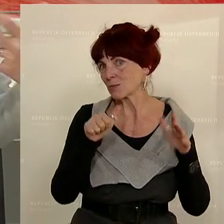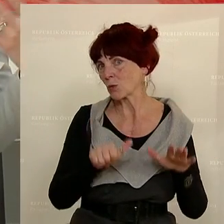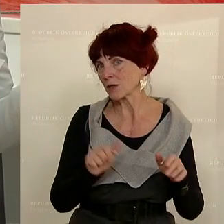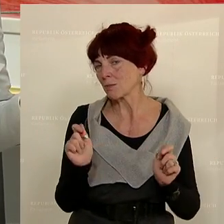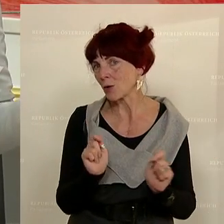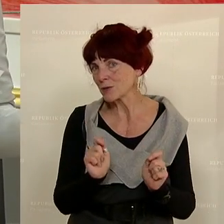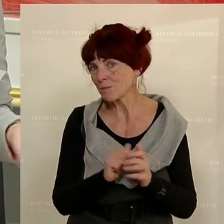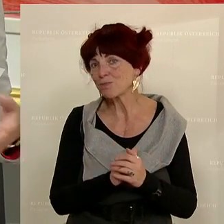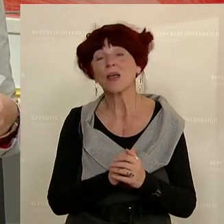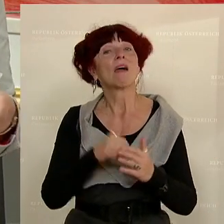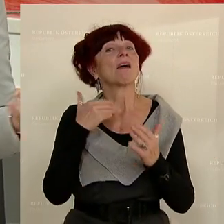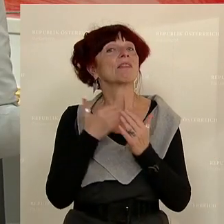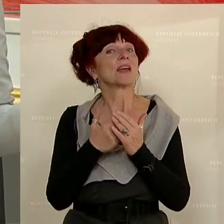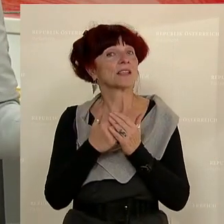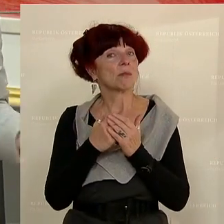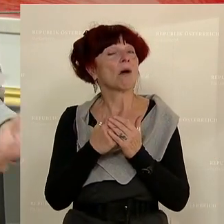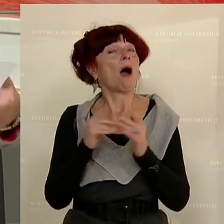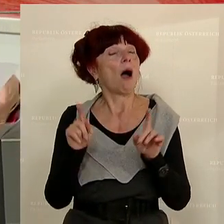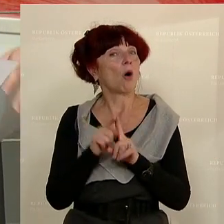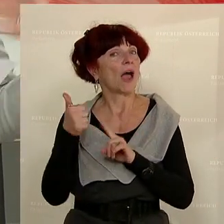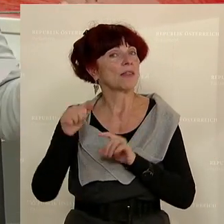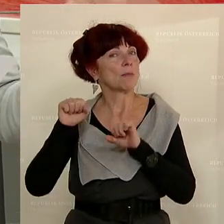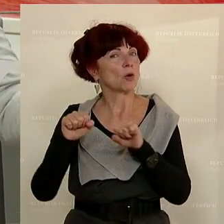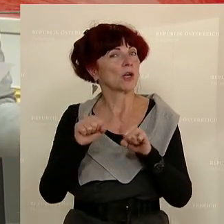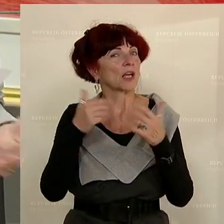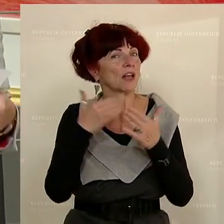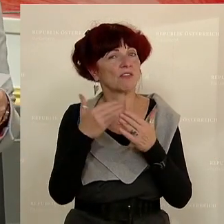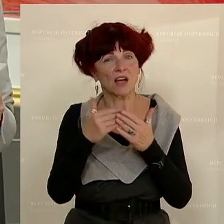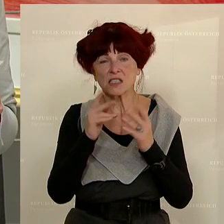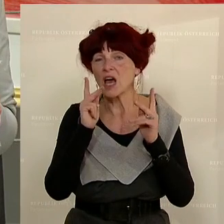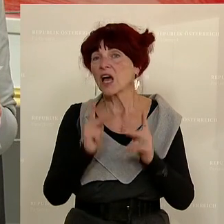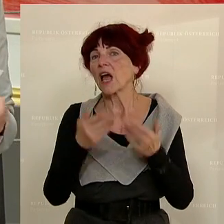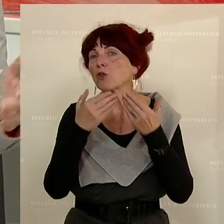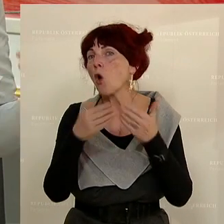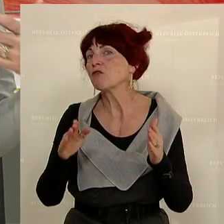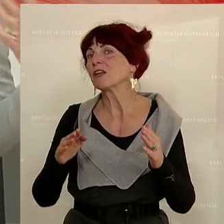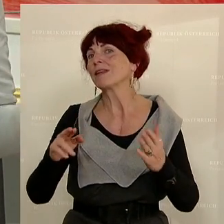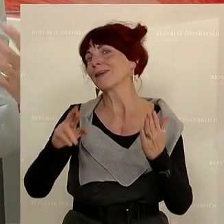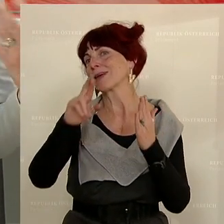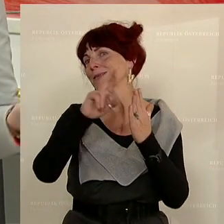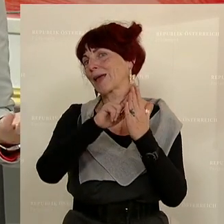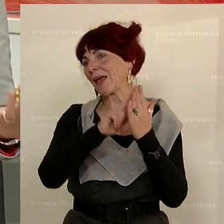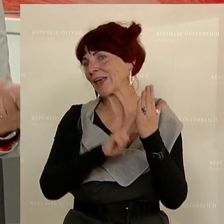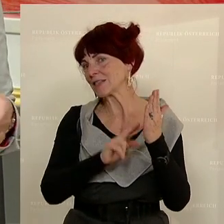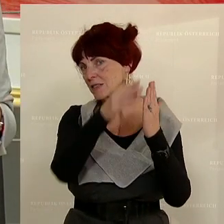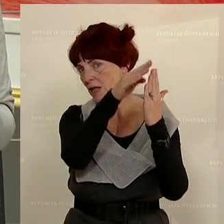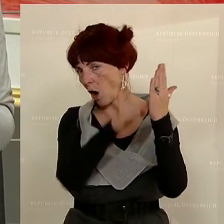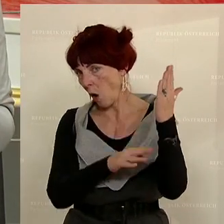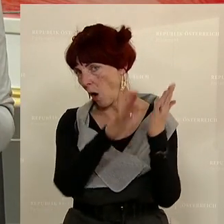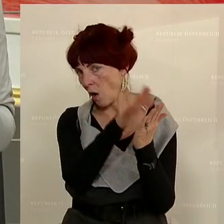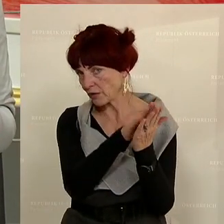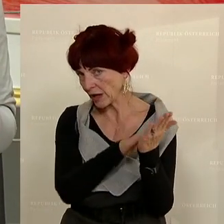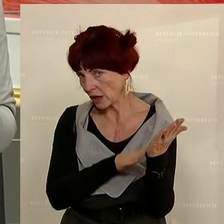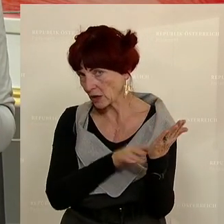es eine Möglichkeit bestünde auch in der Auflage des öffentlichen Registers. Und in einem solchen öffentlichen